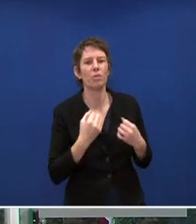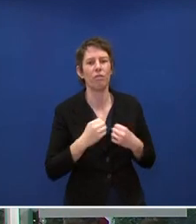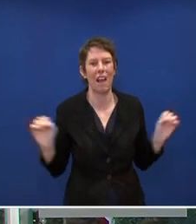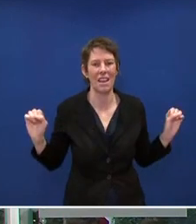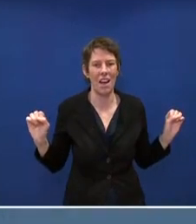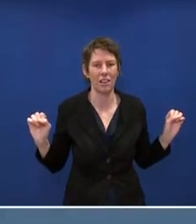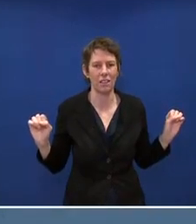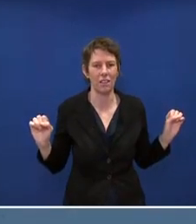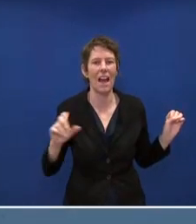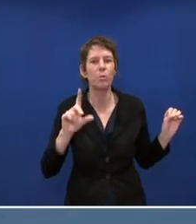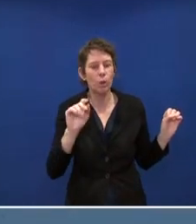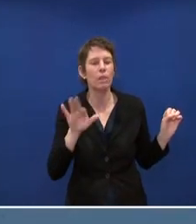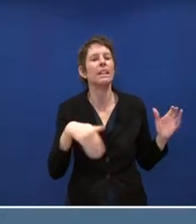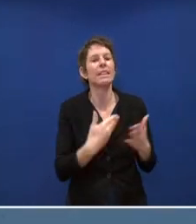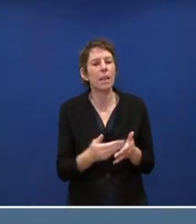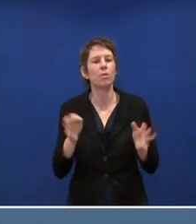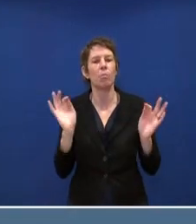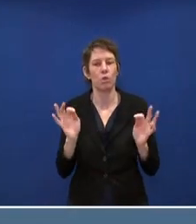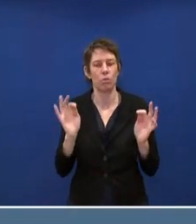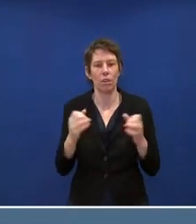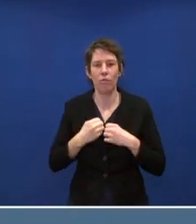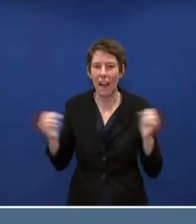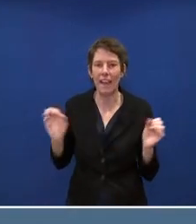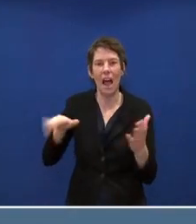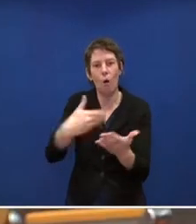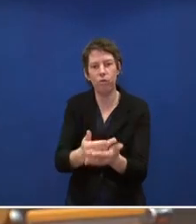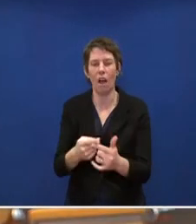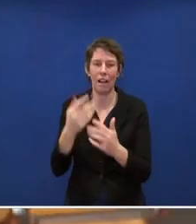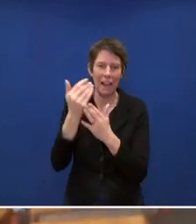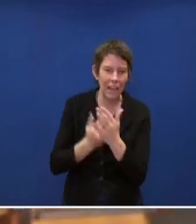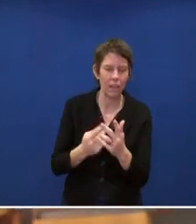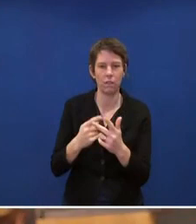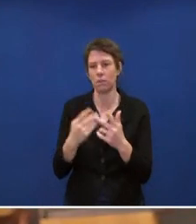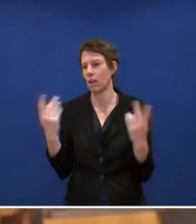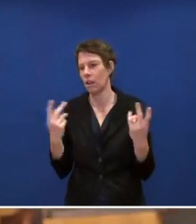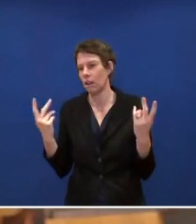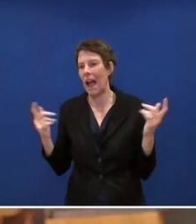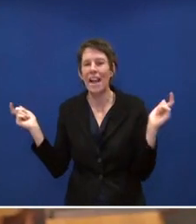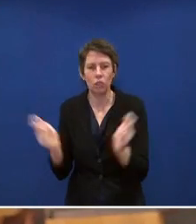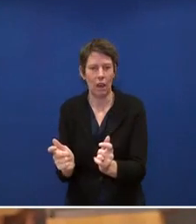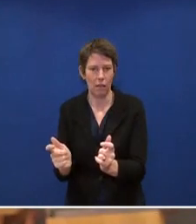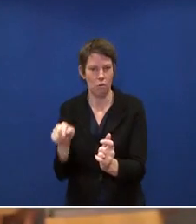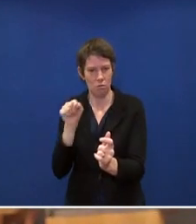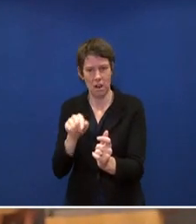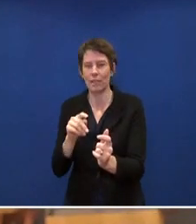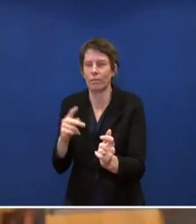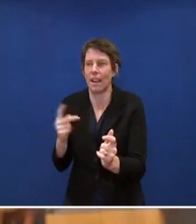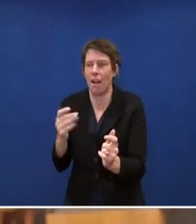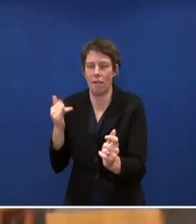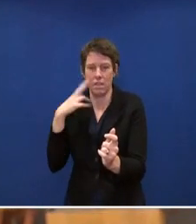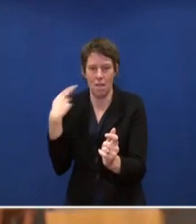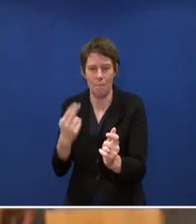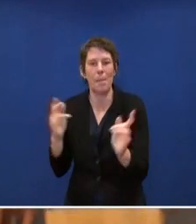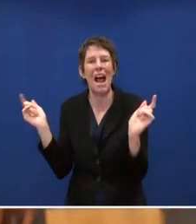Das sind ja Eingriffe, die dort stattfinden. Man kann sie Auflagen nennen, man kann sie Regeln nennen, man kann sie nennen, wie man will. Also wie auch immer man das dann nennt,